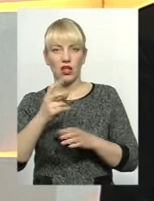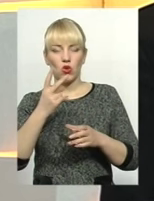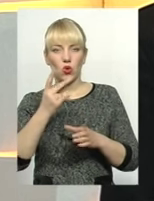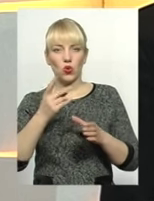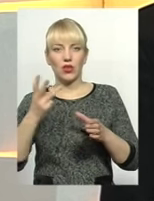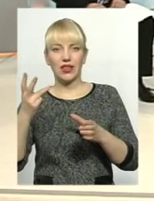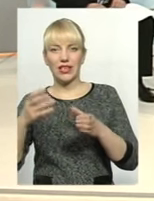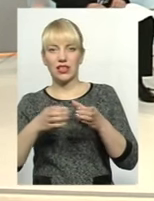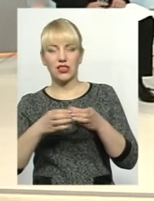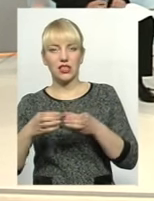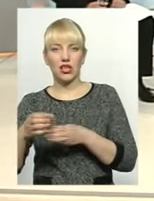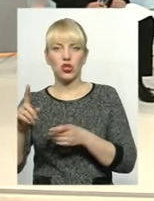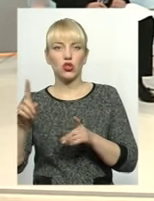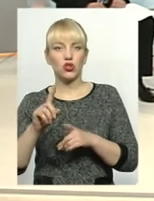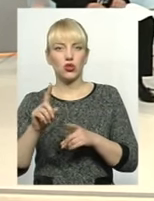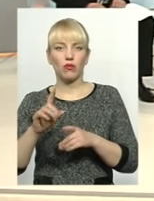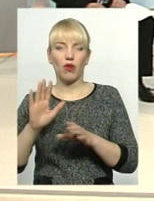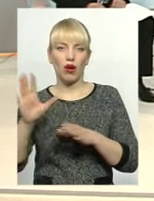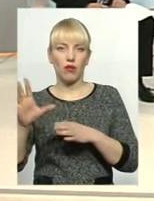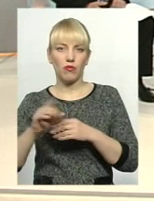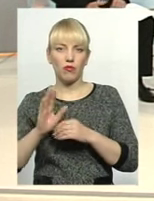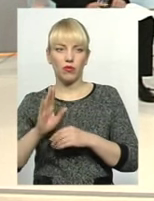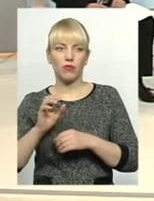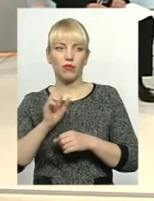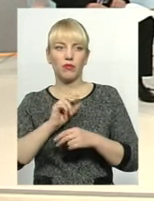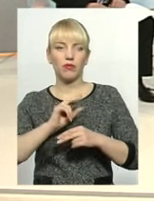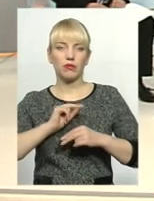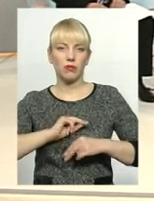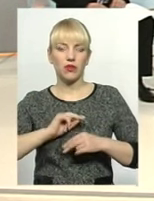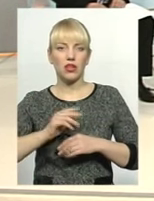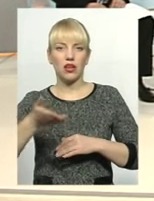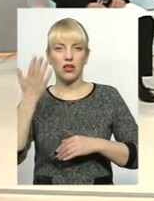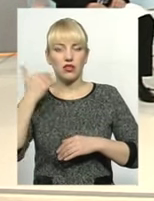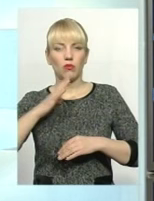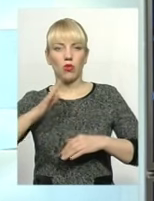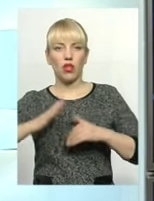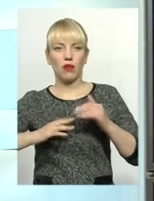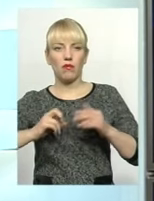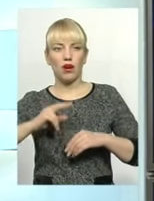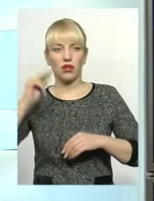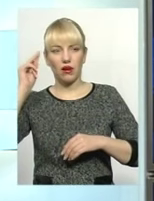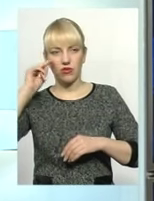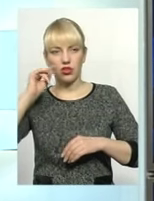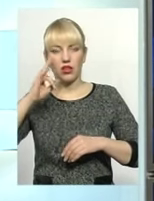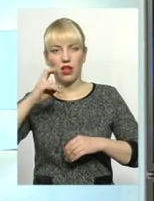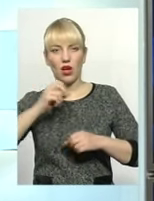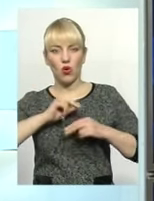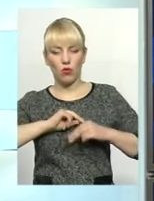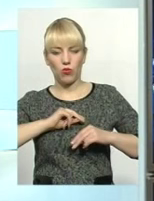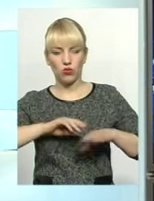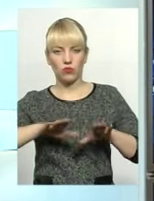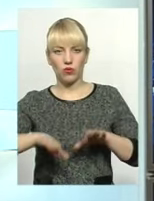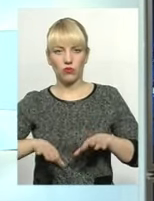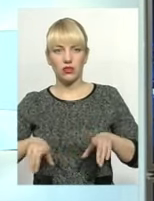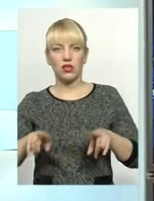співпрацювати із заводом течної механіки, де у них є сучасні Раніше була практика навчання учня на робочому місці?